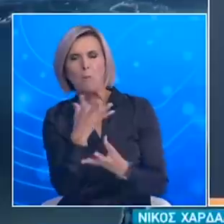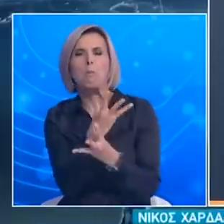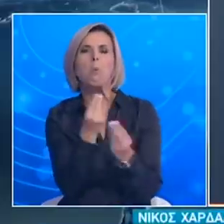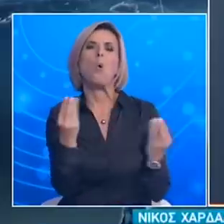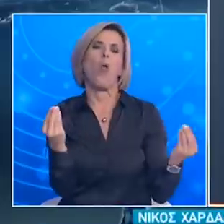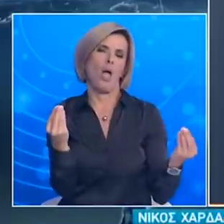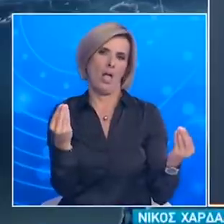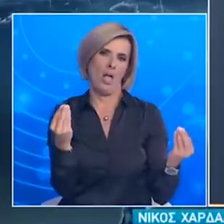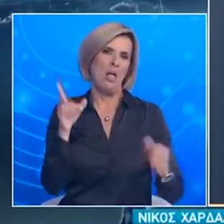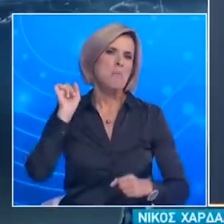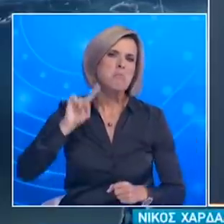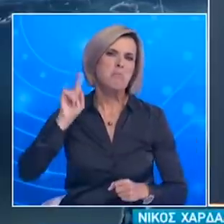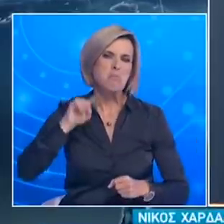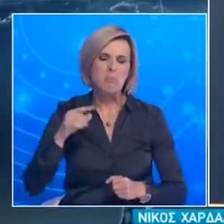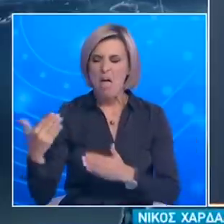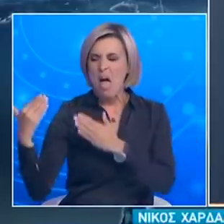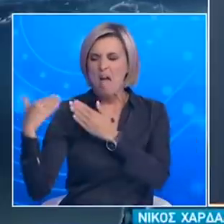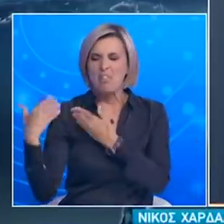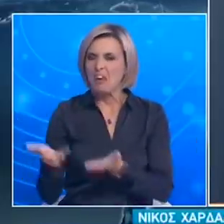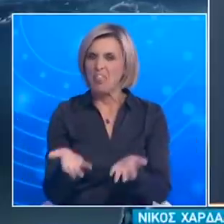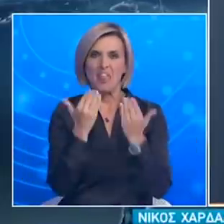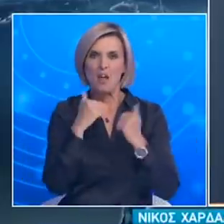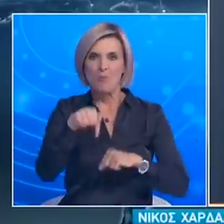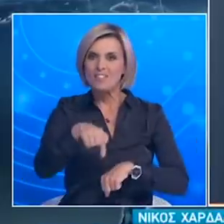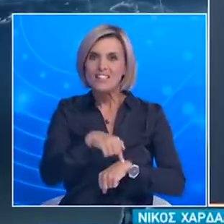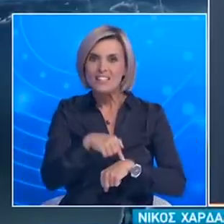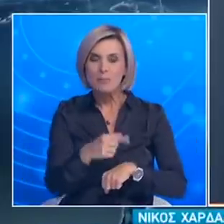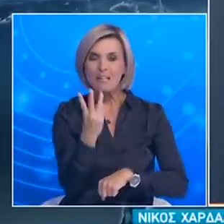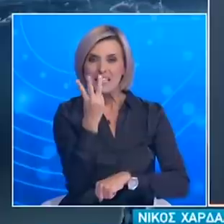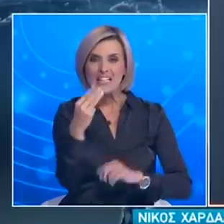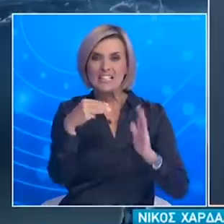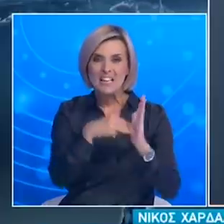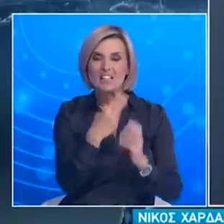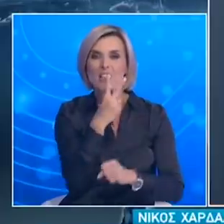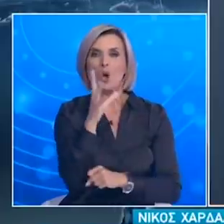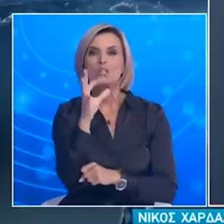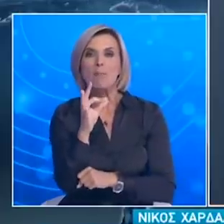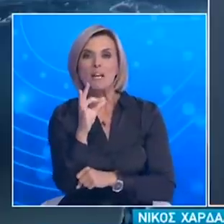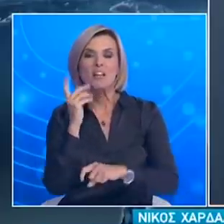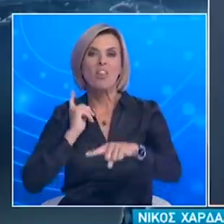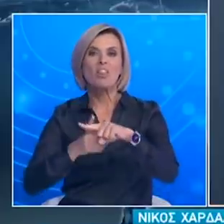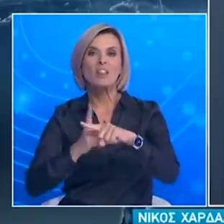φαινόμενα Σκεφτείτε ότι αυτή τη στιγμή στη χώρα έχουμε 3.250 περίπου ενεργά κρούσματα